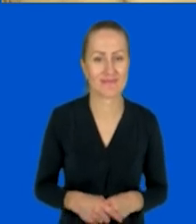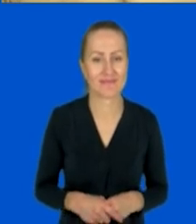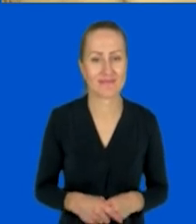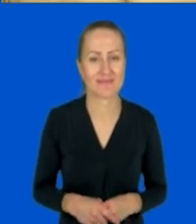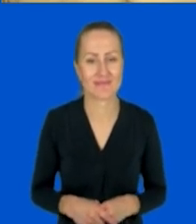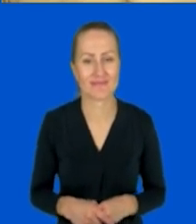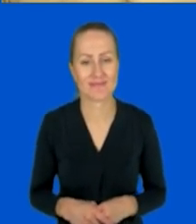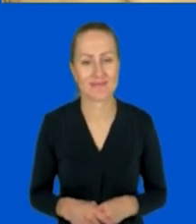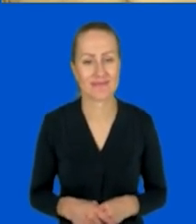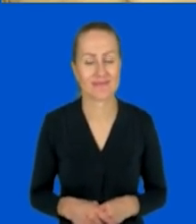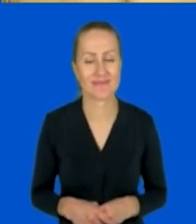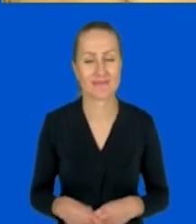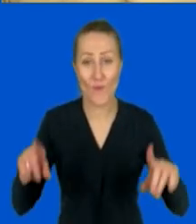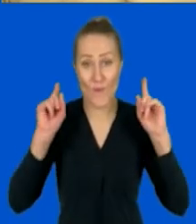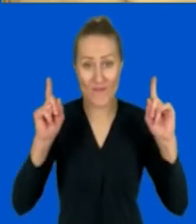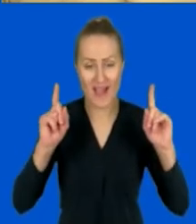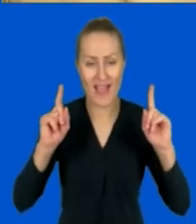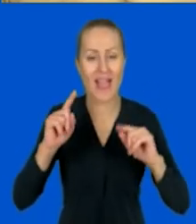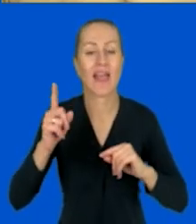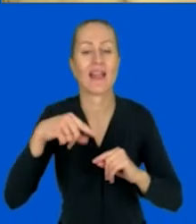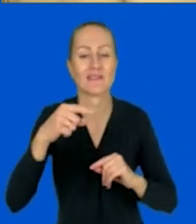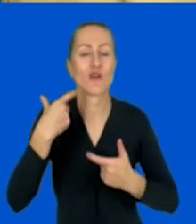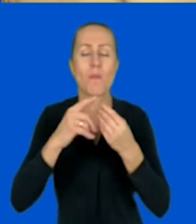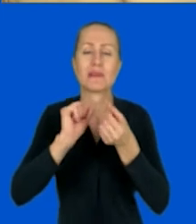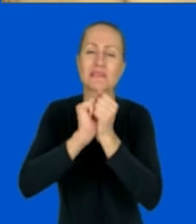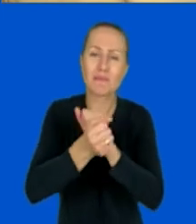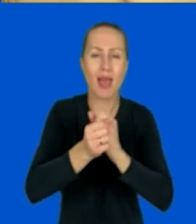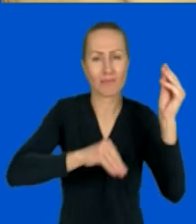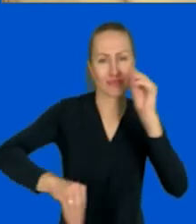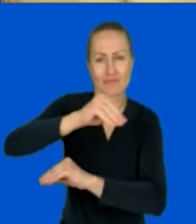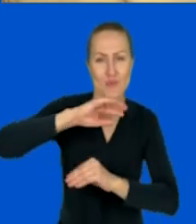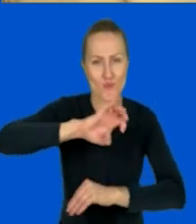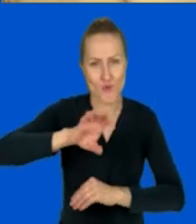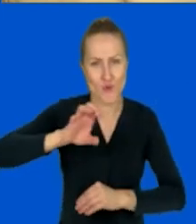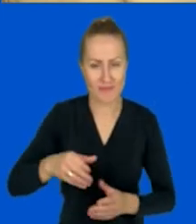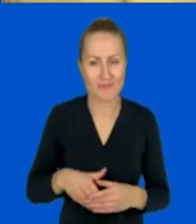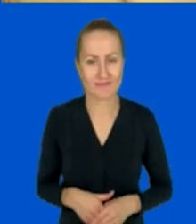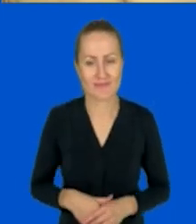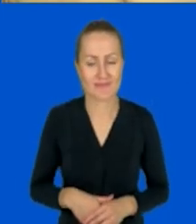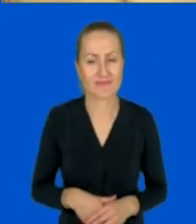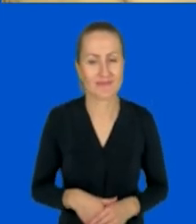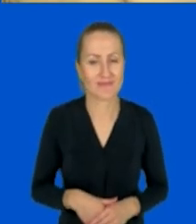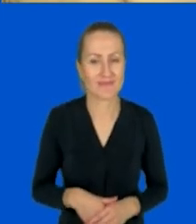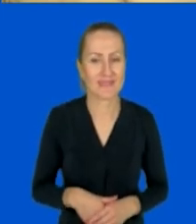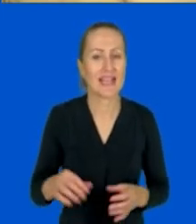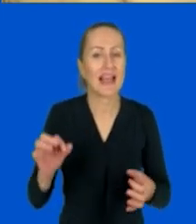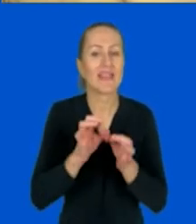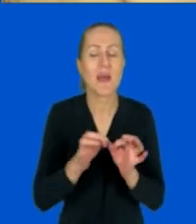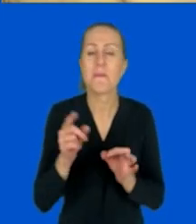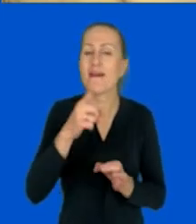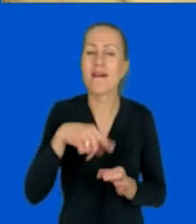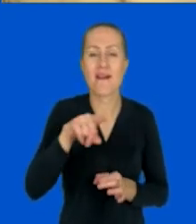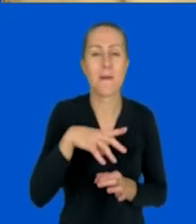Uwaga. Natomiast przetasuje zespoły, co oznacza, że w sytuacji, gdy gralibyście w